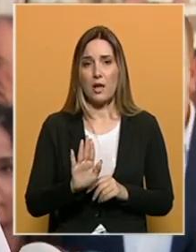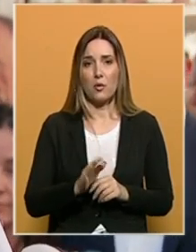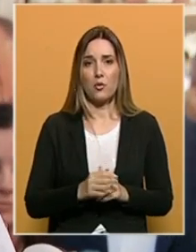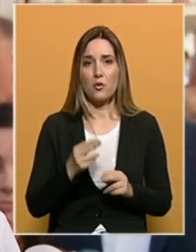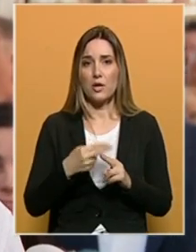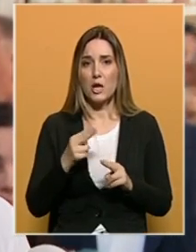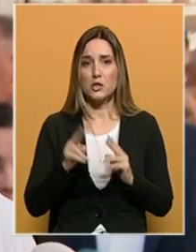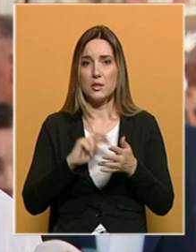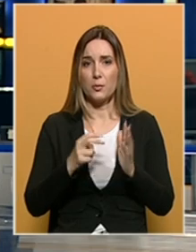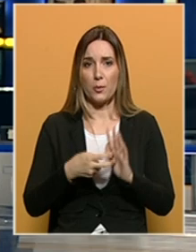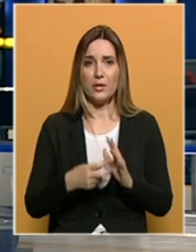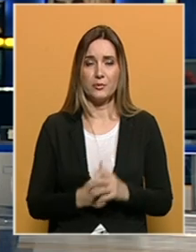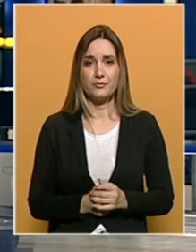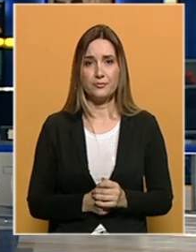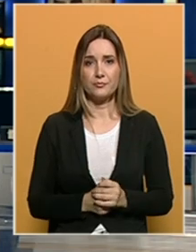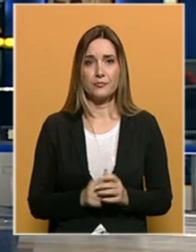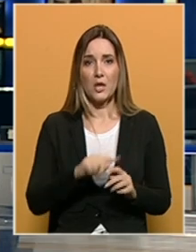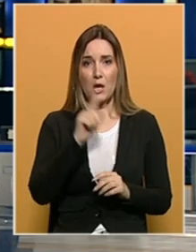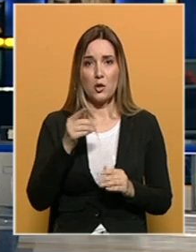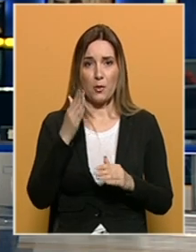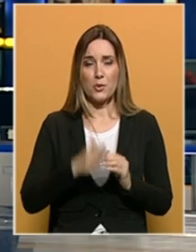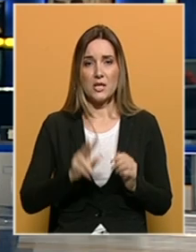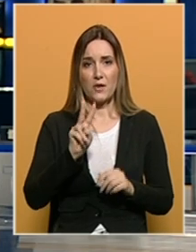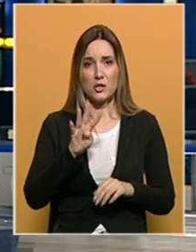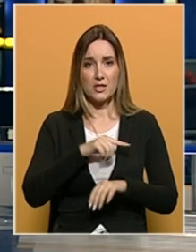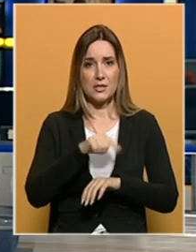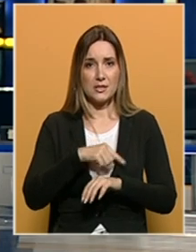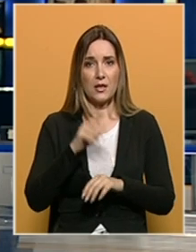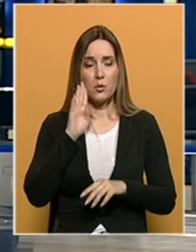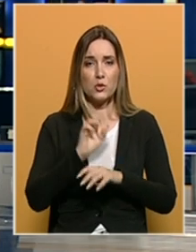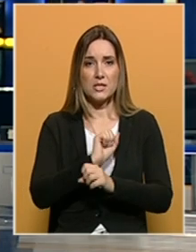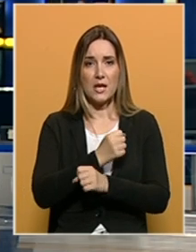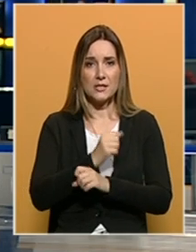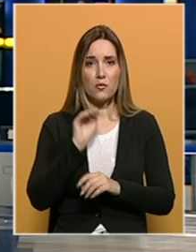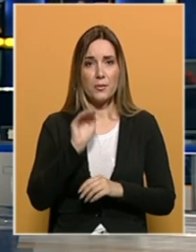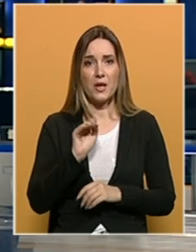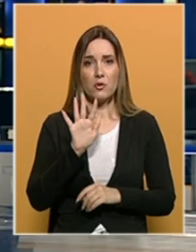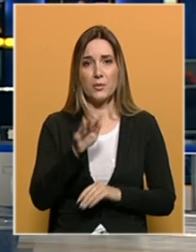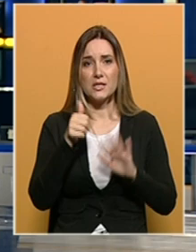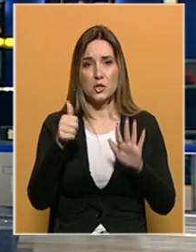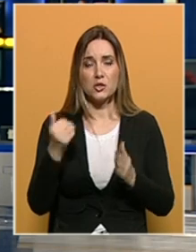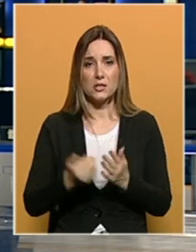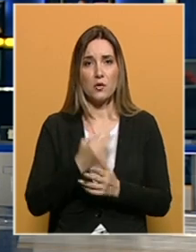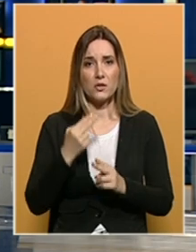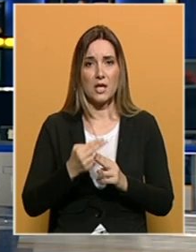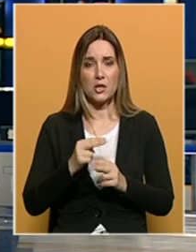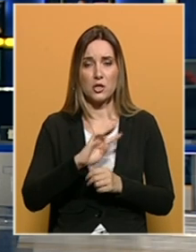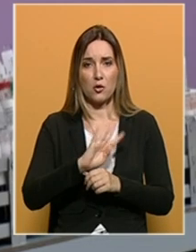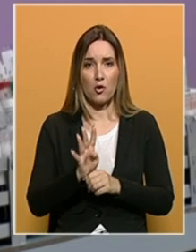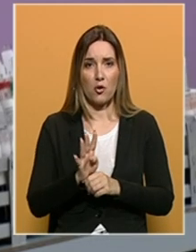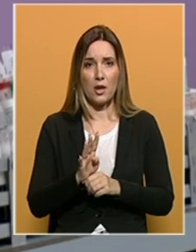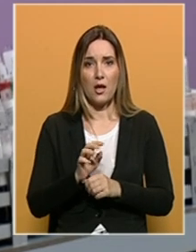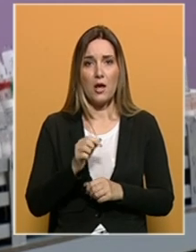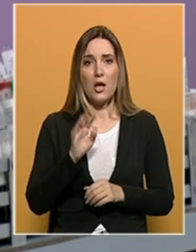riješiti problem. Tokom posljednja 24 sata u Bosni i Hercegovini je prijavljeno 56 novozaraženih